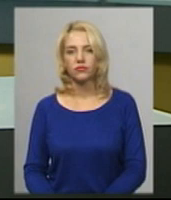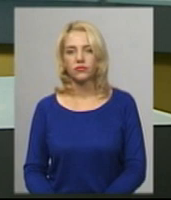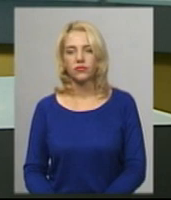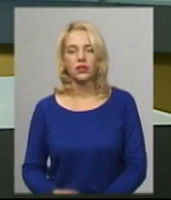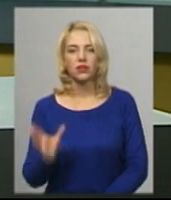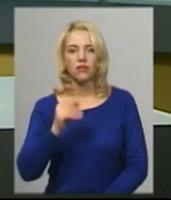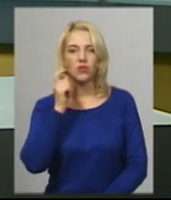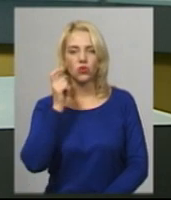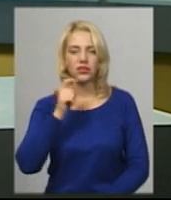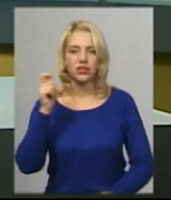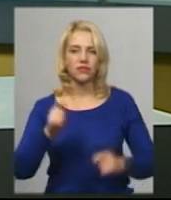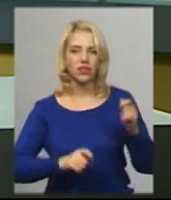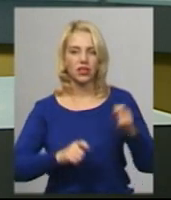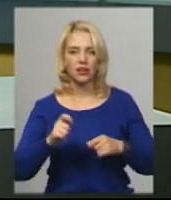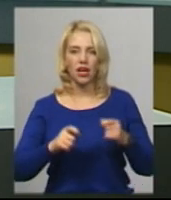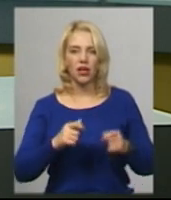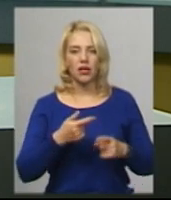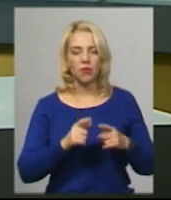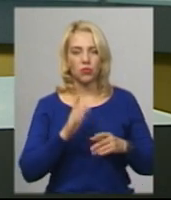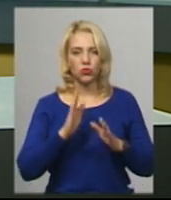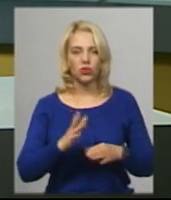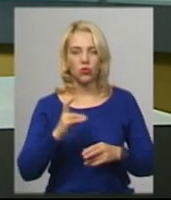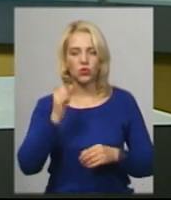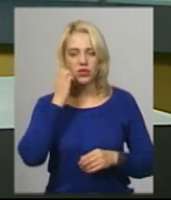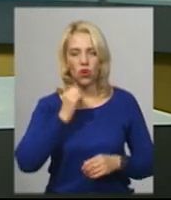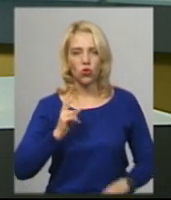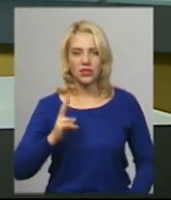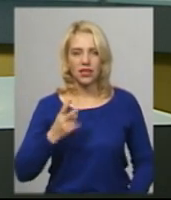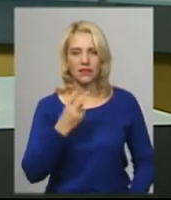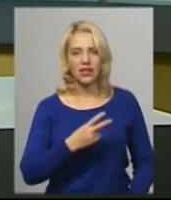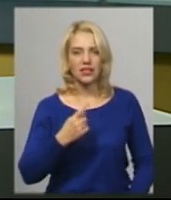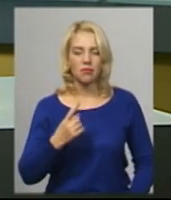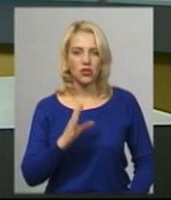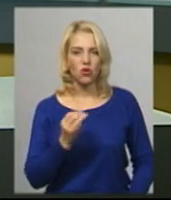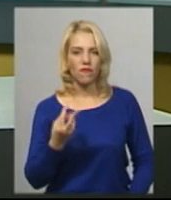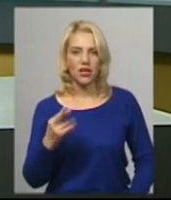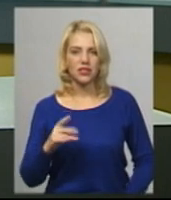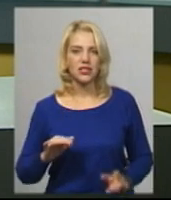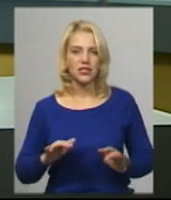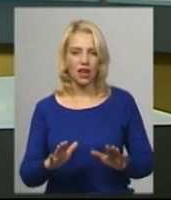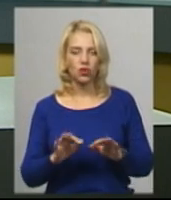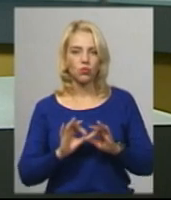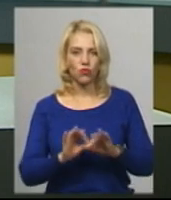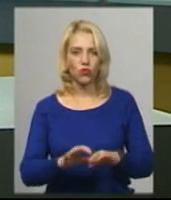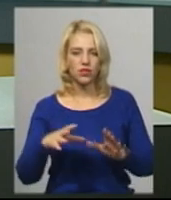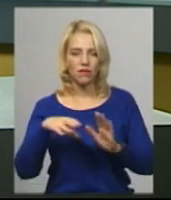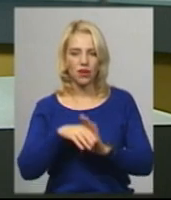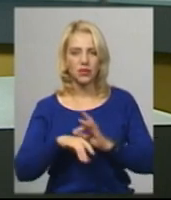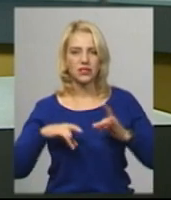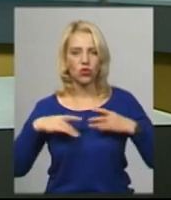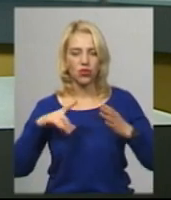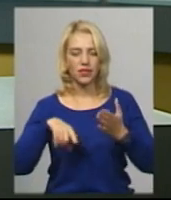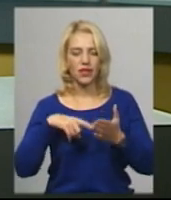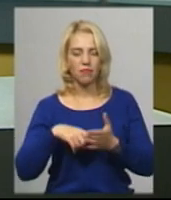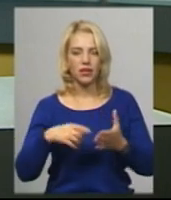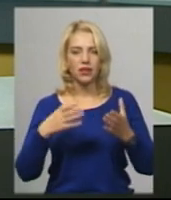Всеукраїнський фестиваль «Болохівські гостини» відбудеться у Старокостянтинові 21 вересня. Захід проводиться в рамках святкування Дні міста, який